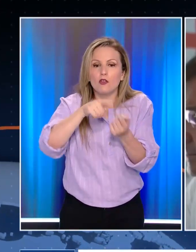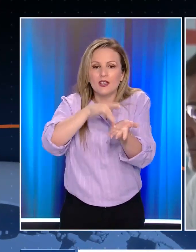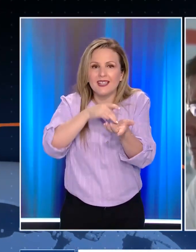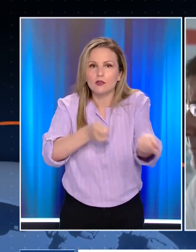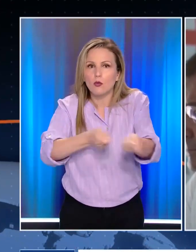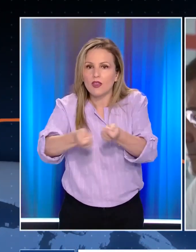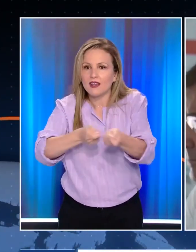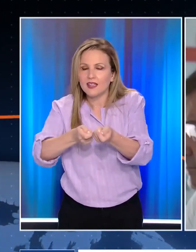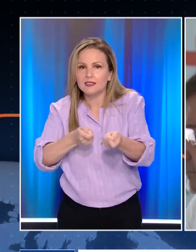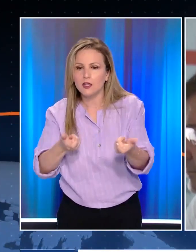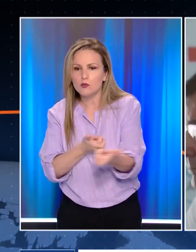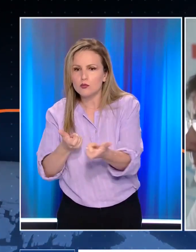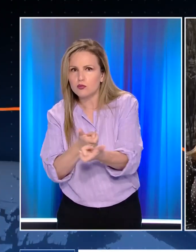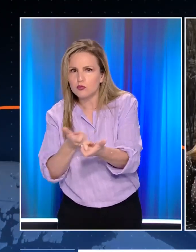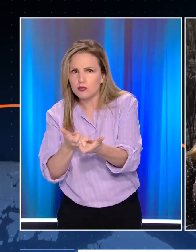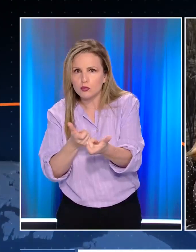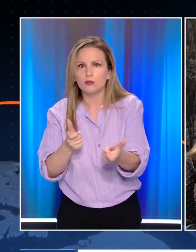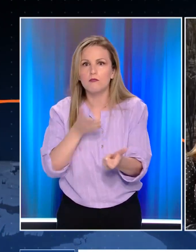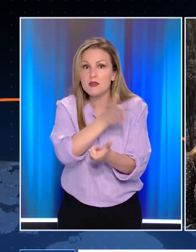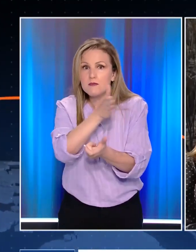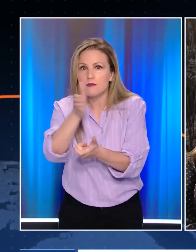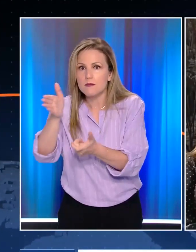από κοντά το συντονισμό προσπάθειας κατάσβεσης.